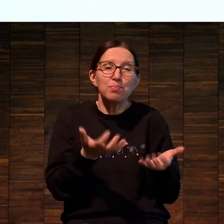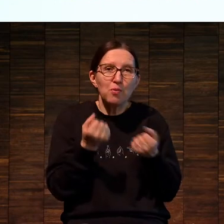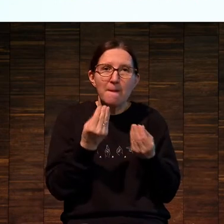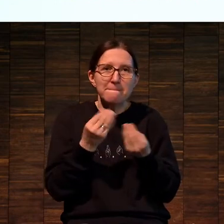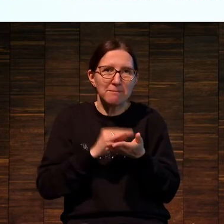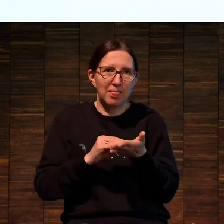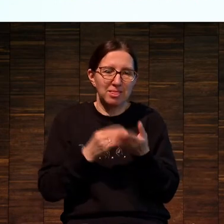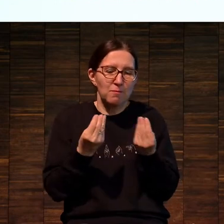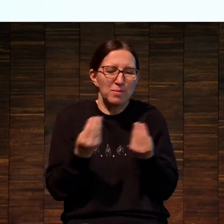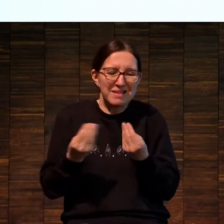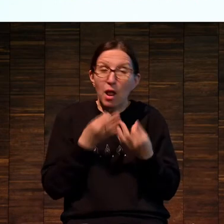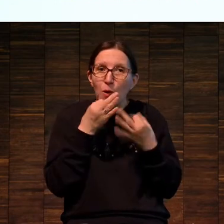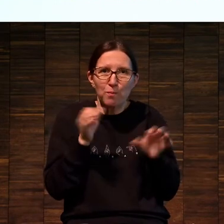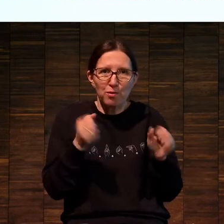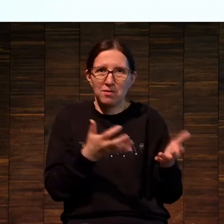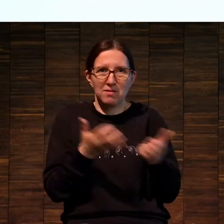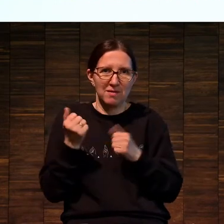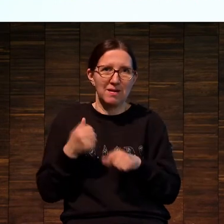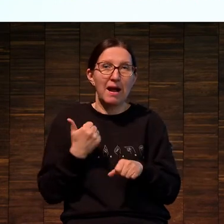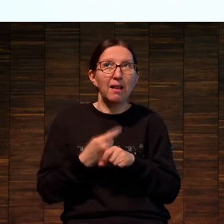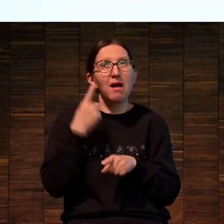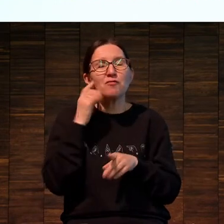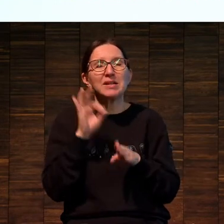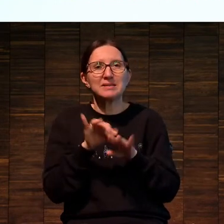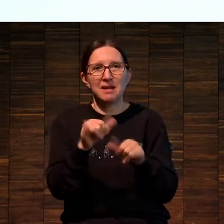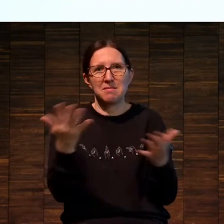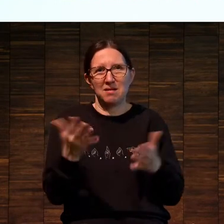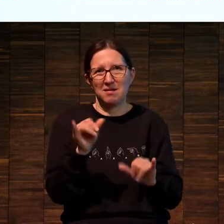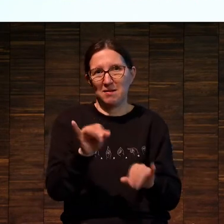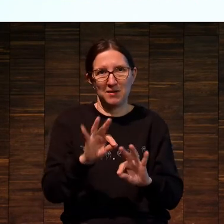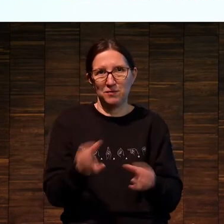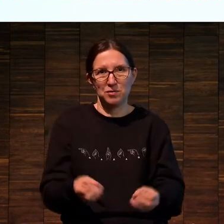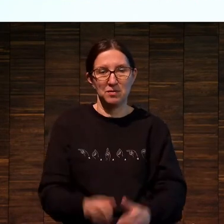Это вопрос, какие ты ставишь перед собой задачи.